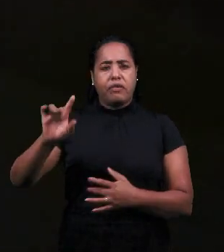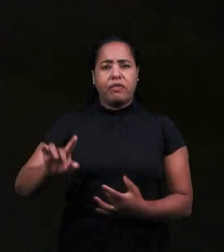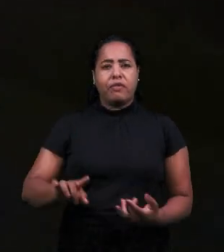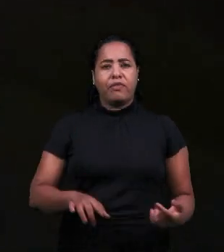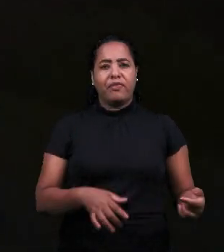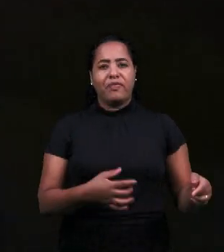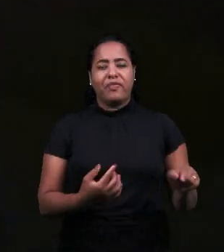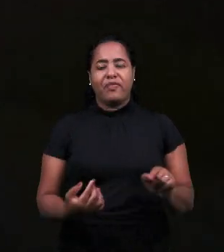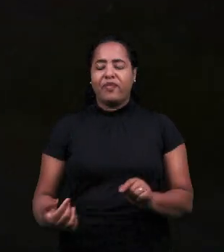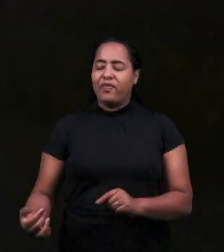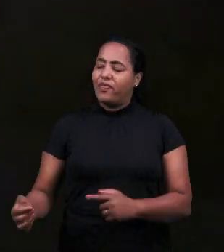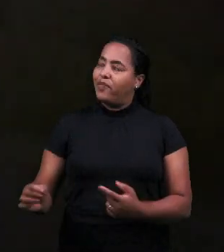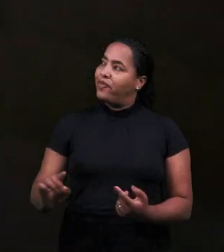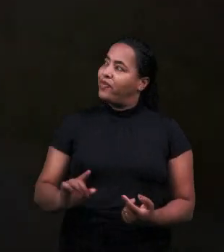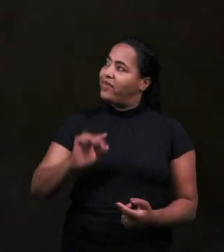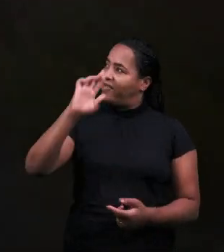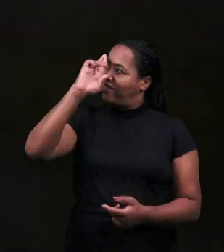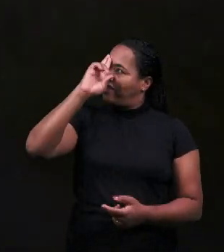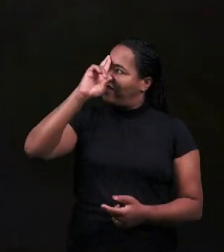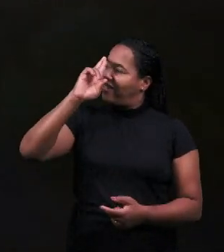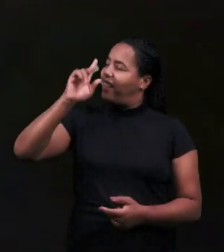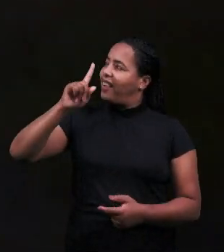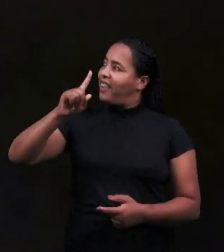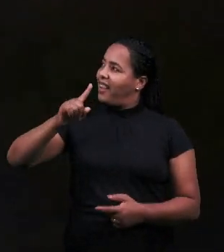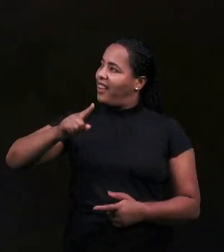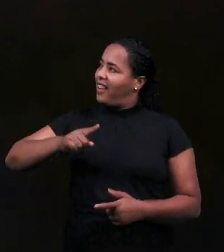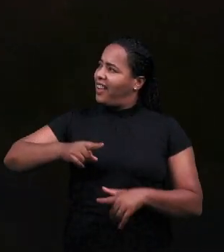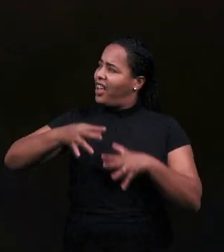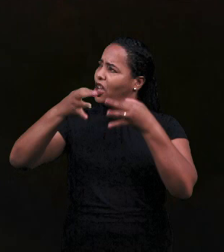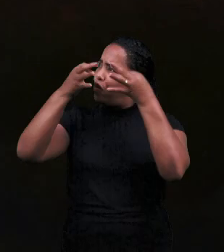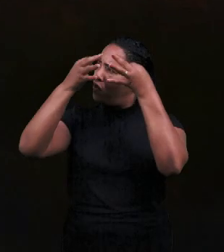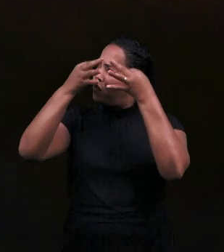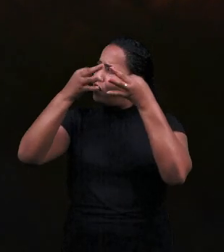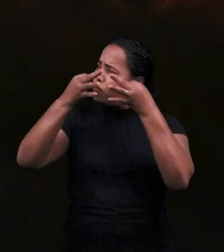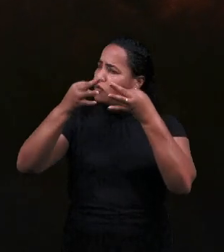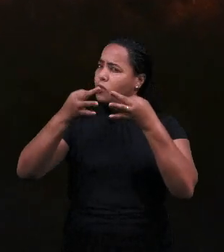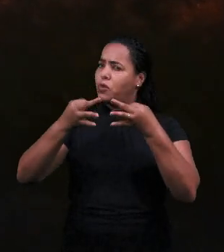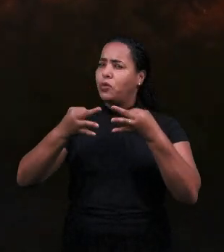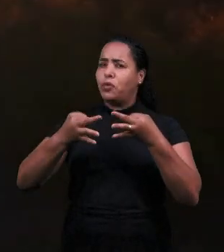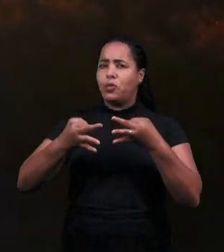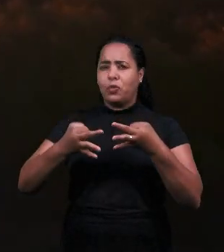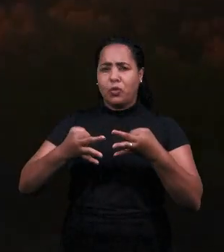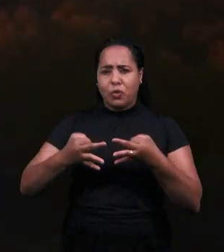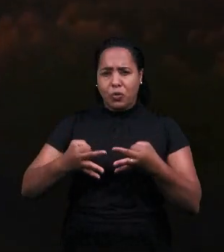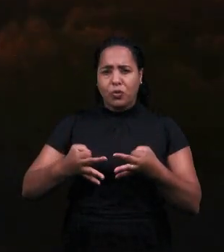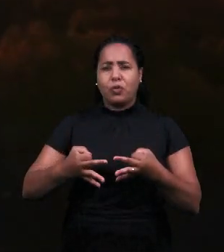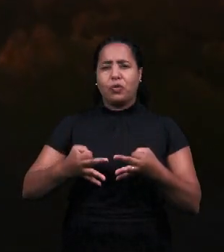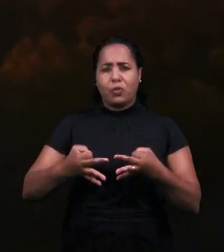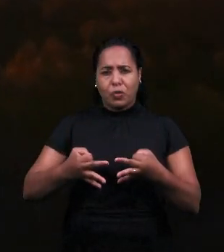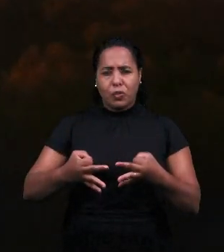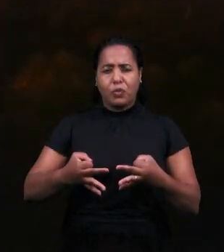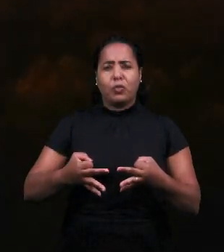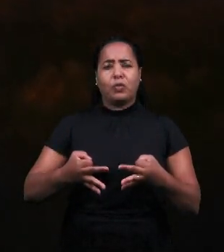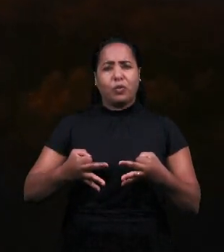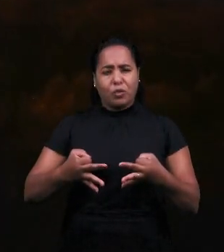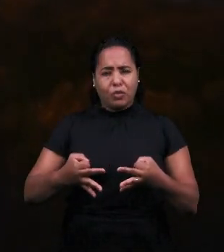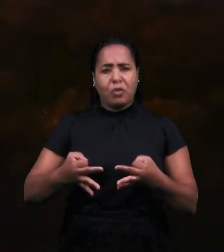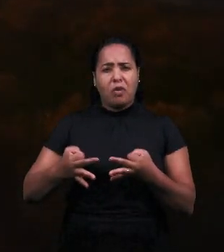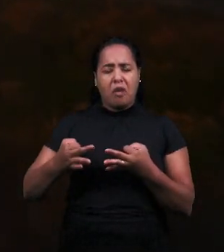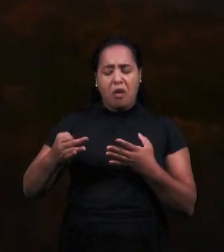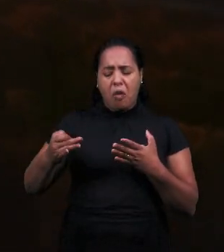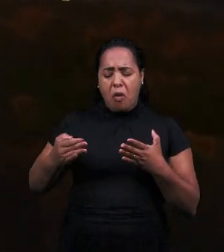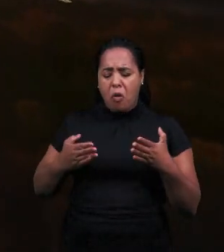Господь, во делах